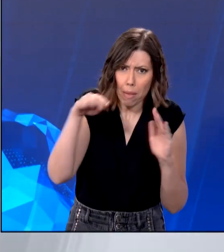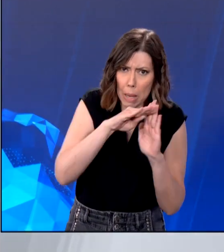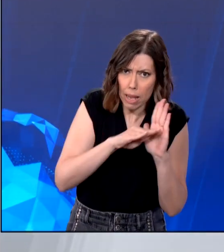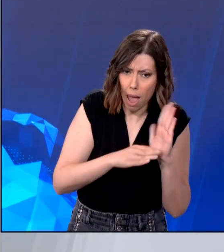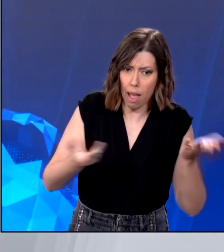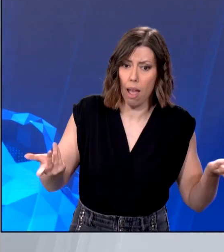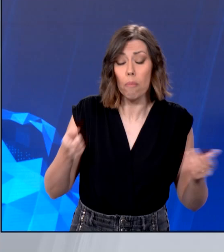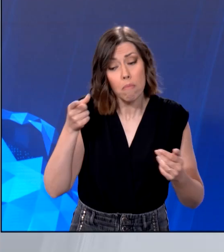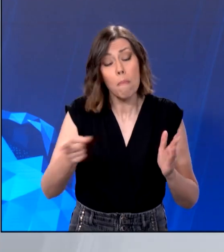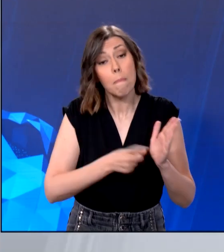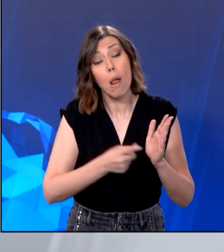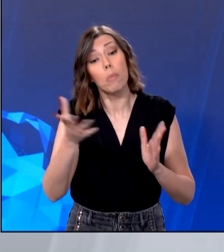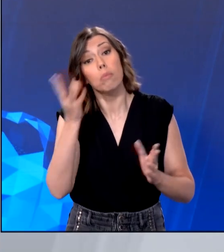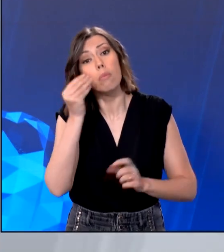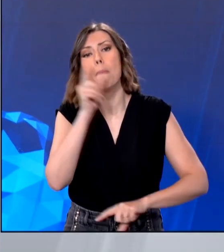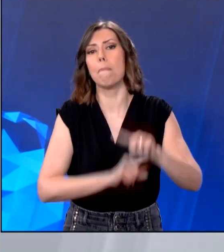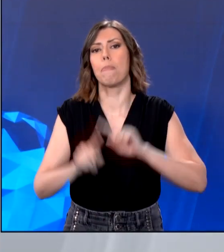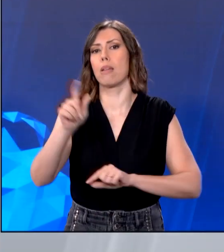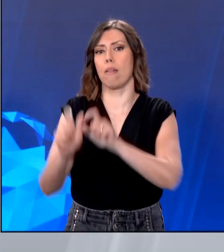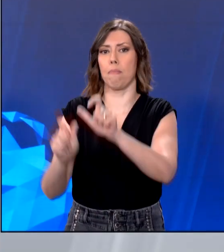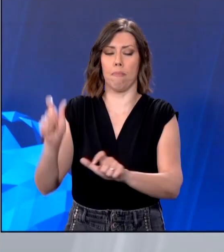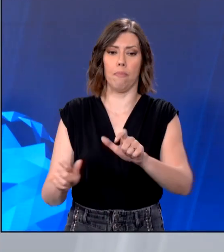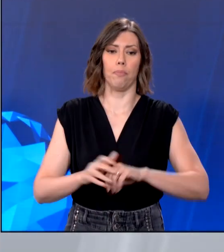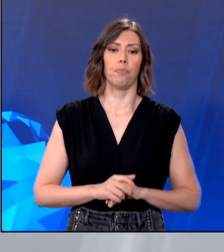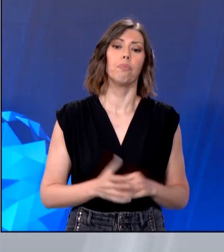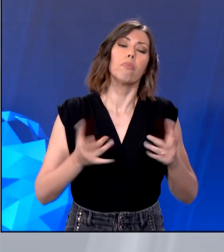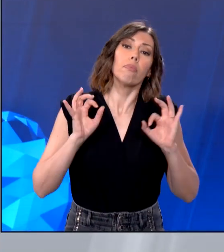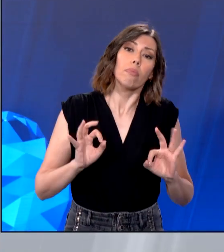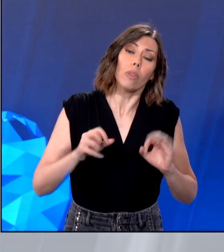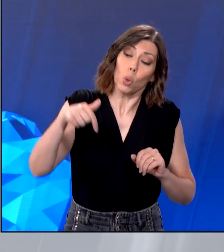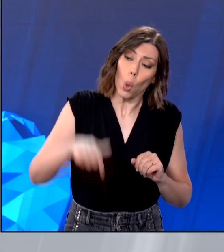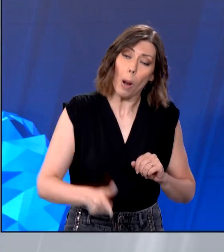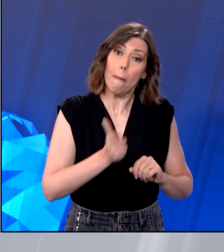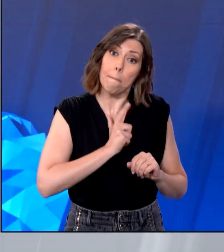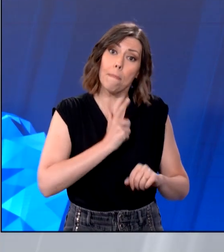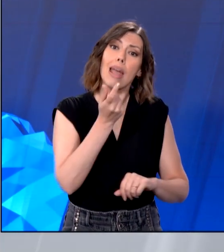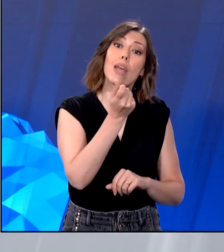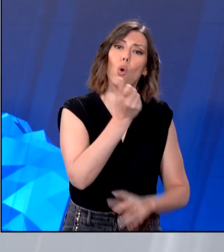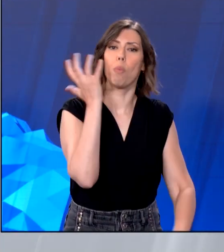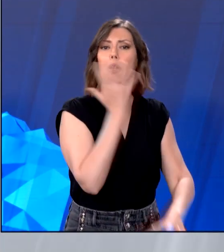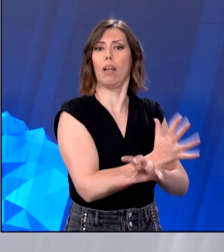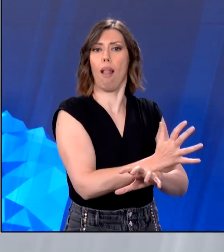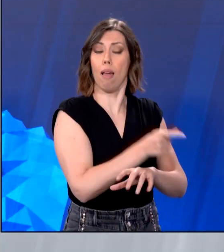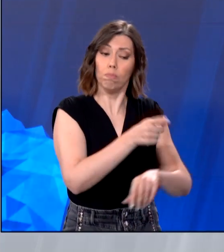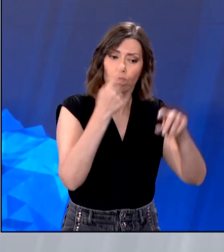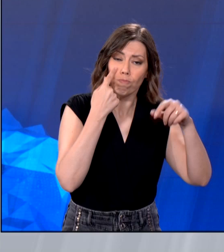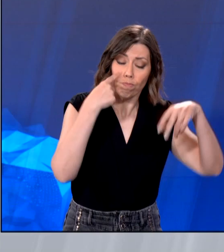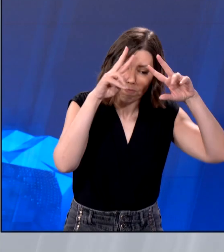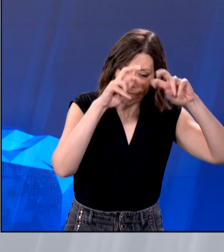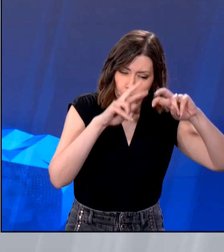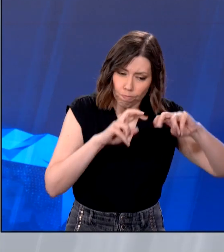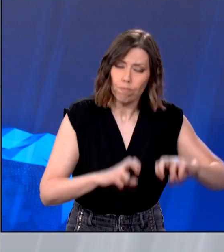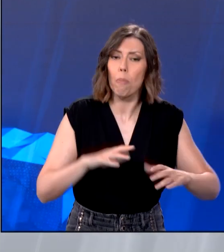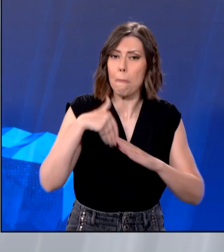αυτό πρέπει να ανακληθεί. Μετά από αυτές τις εξελίξεις, το κρίσιμο ζήτημα θα κριθεί από την Οικονομική Σαγγελία, η οποία και θα αποφασίσει αν στην